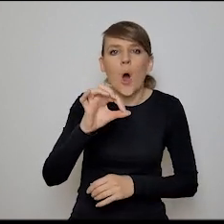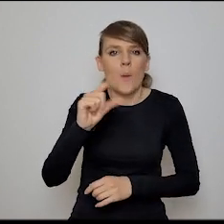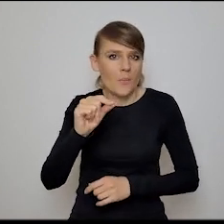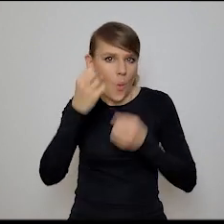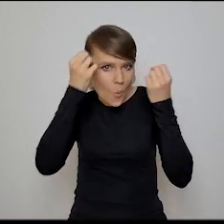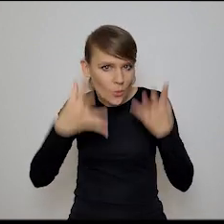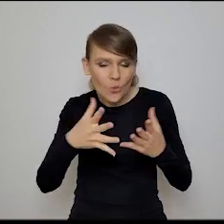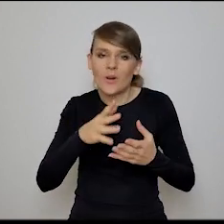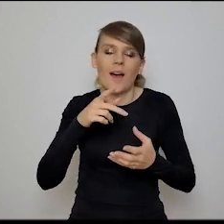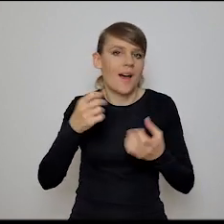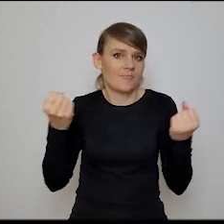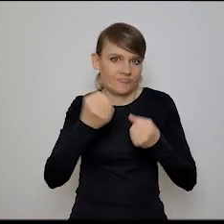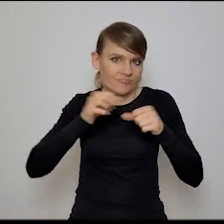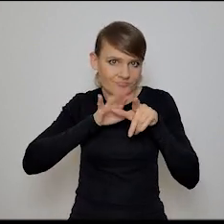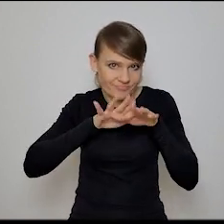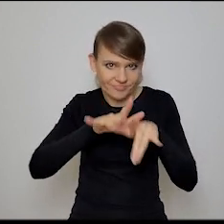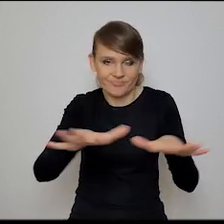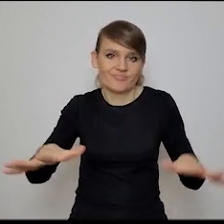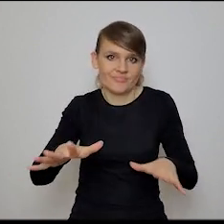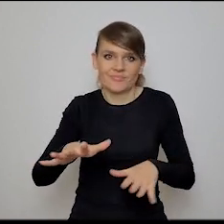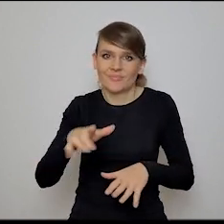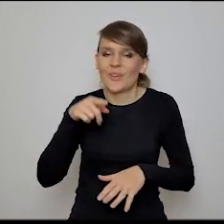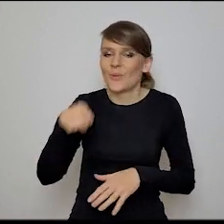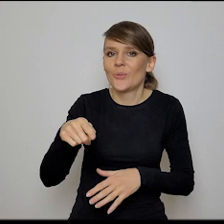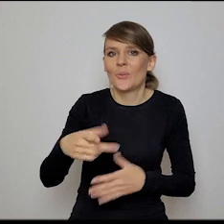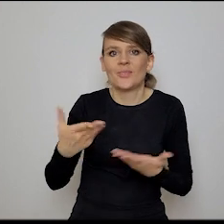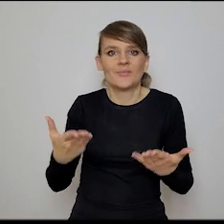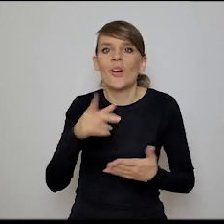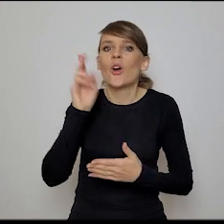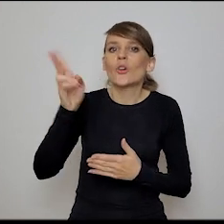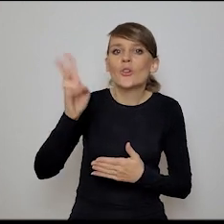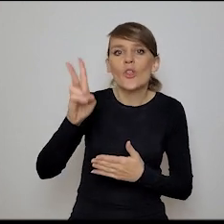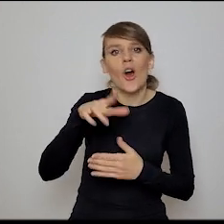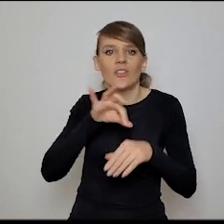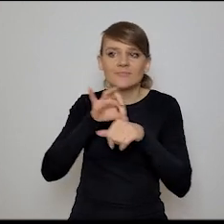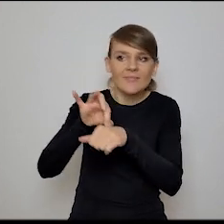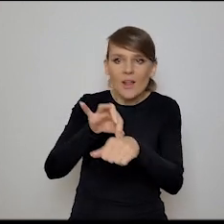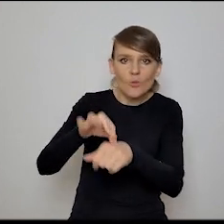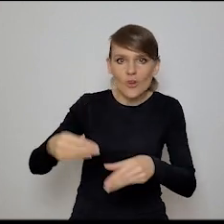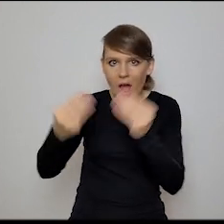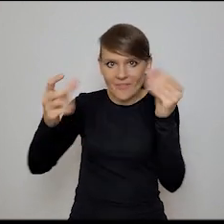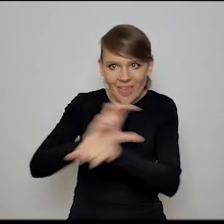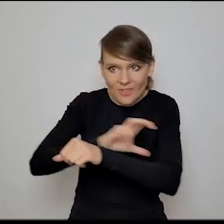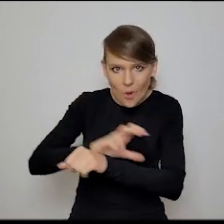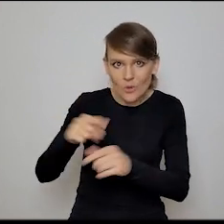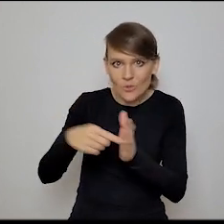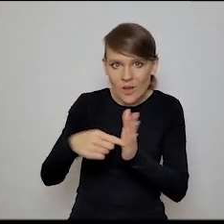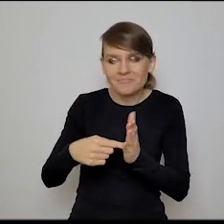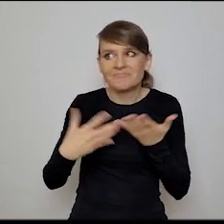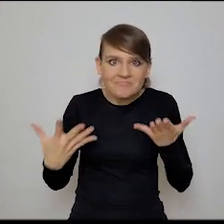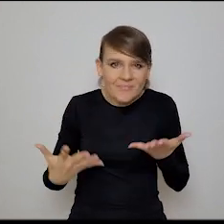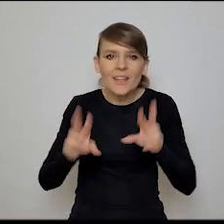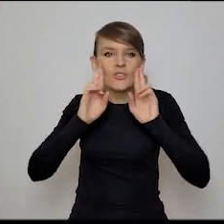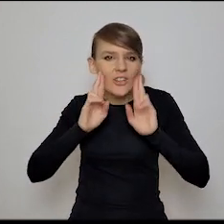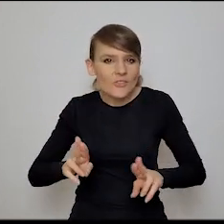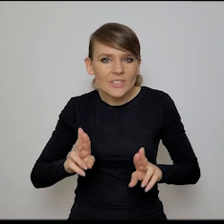bardzo się rozsiadła tutaj szeroko, powiedziałabym w tym fotelu, tego, kto steruje rozwojem technologicznym. Rzeczywistość